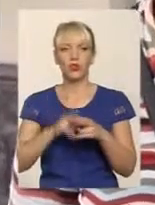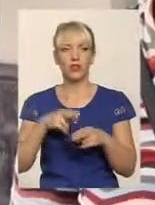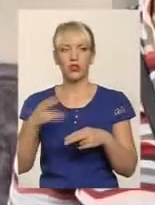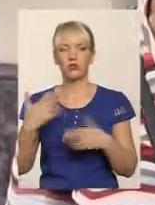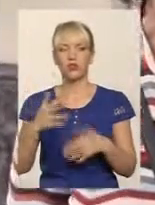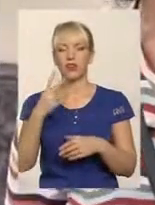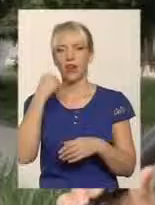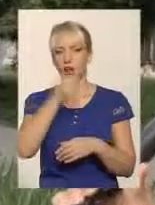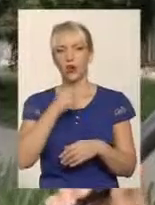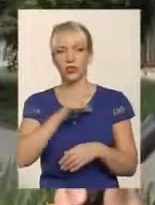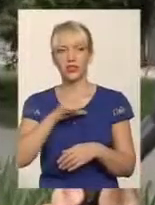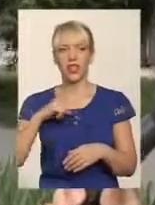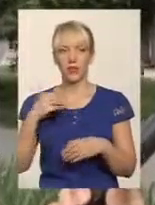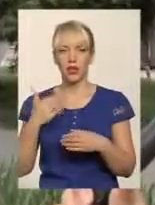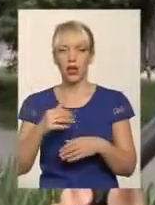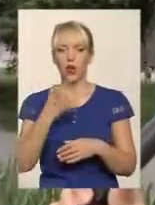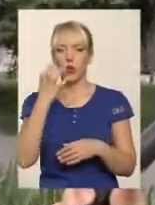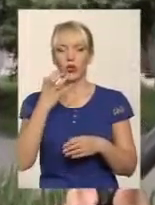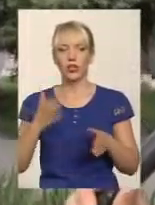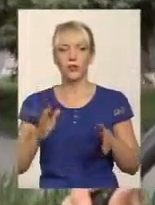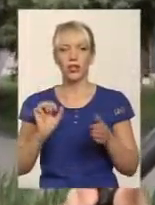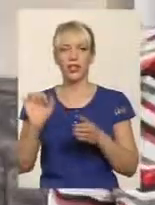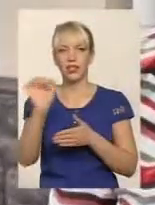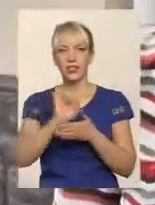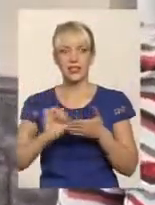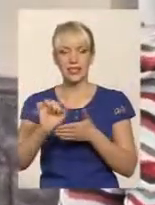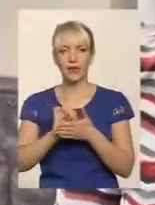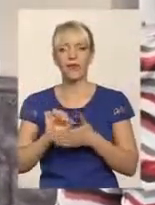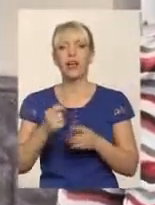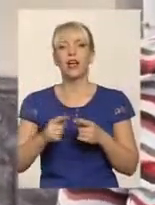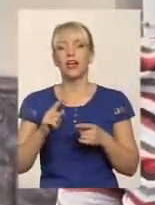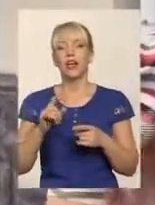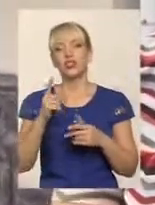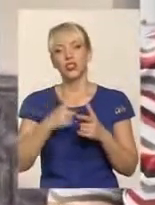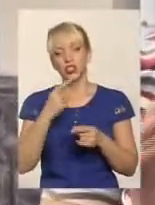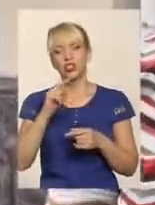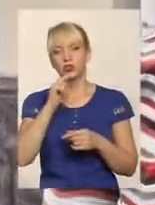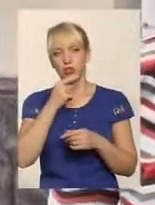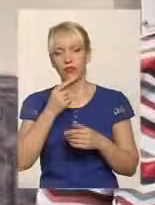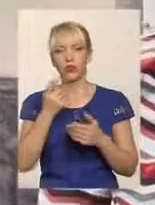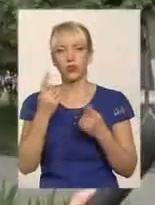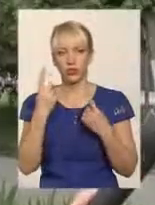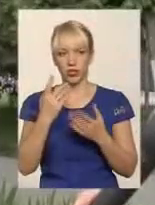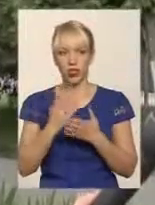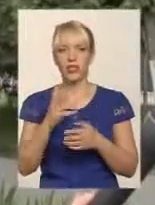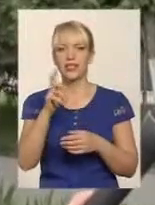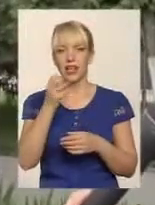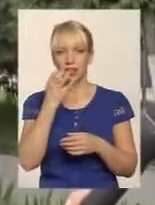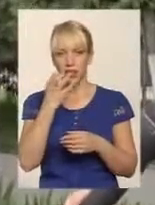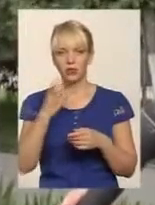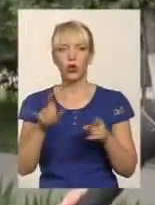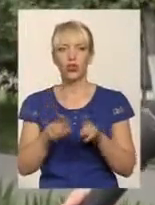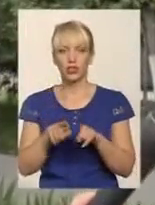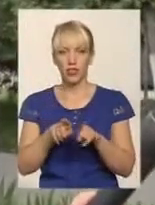утеплилися, все нормально. Чи відчули суттєву економію? Ну як, за тепло, як платили, так і платимо. Ціни ті